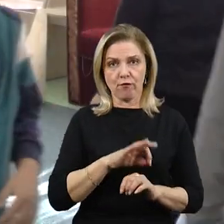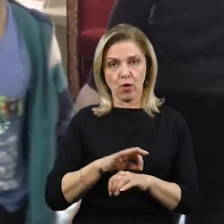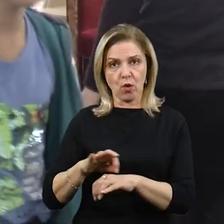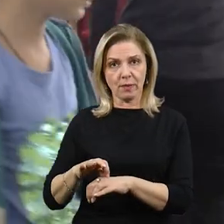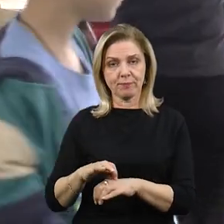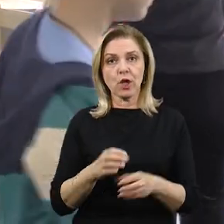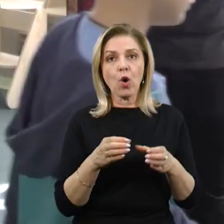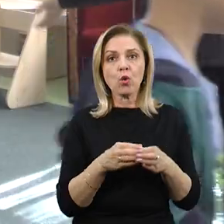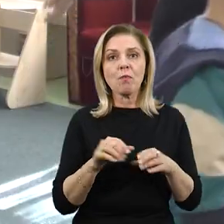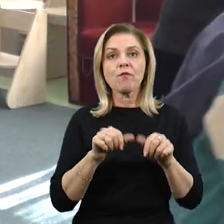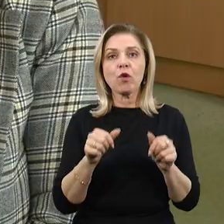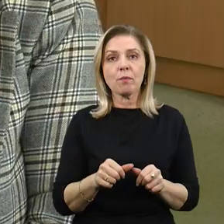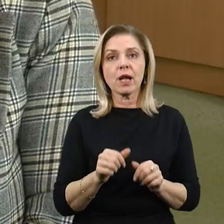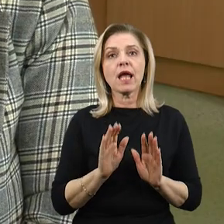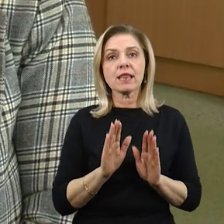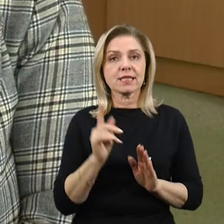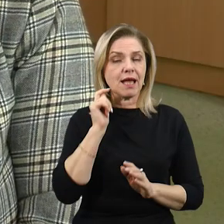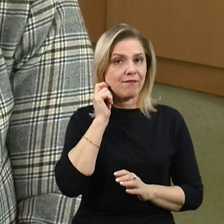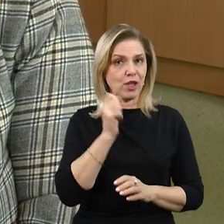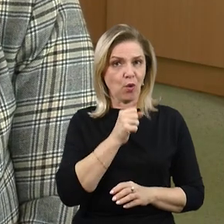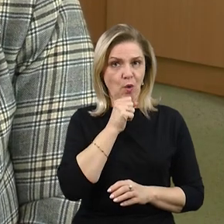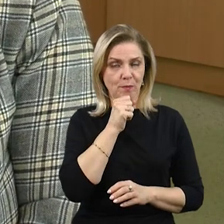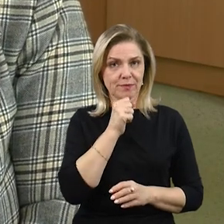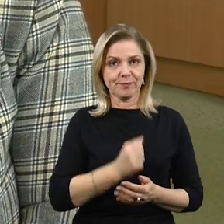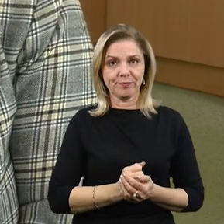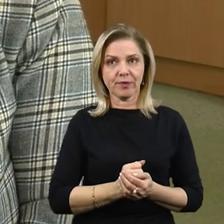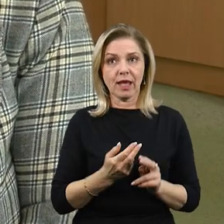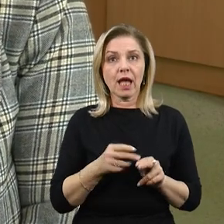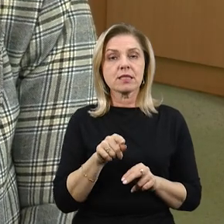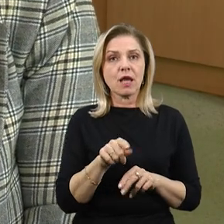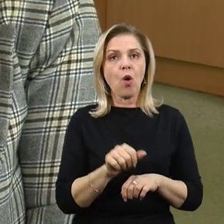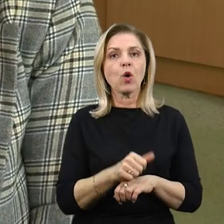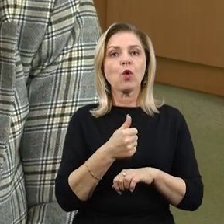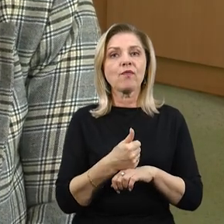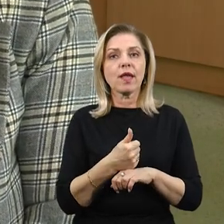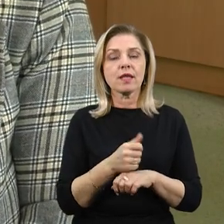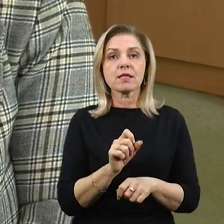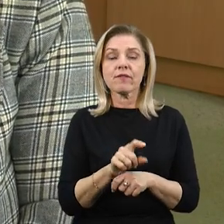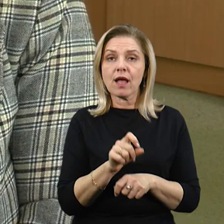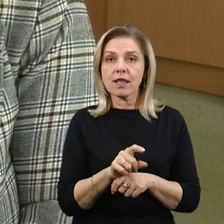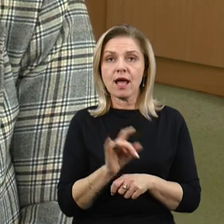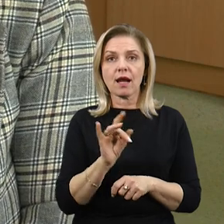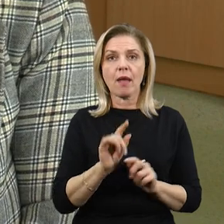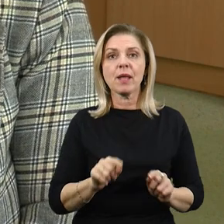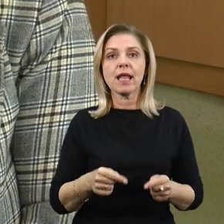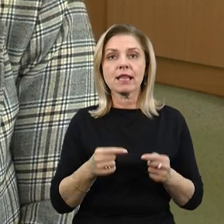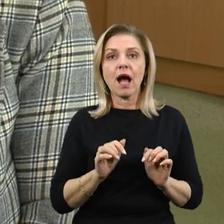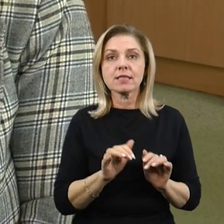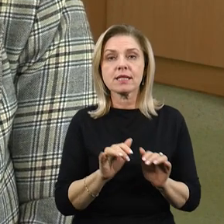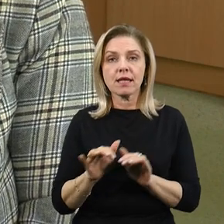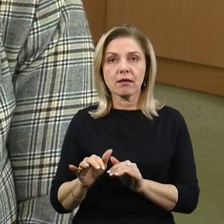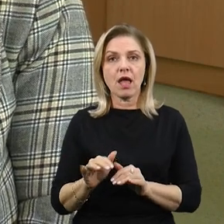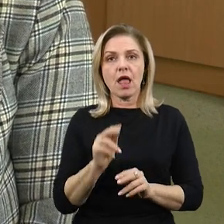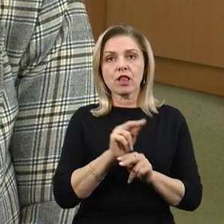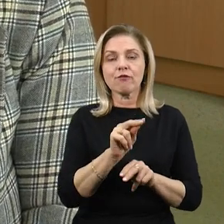хвороб чи вад, лише за віком. Це наше, мабуть, головне завдання в реабілітаційному процесі – навчити